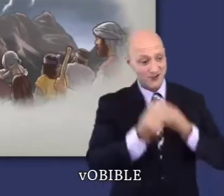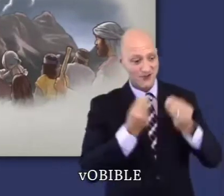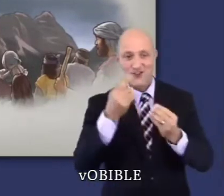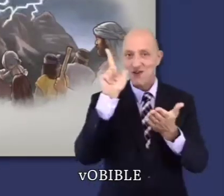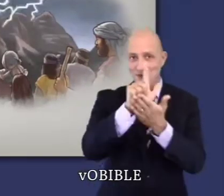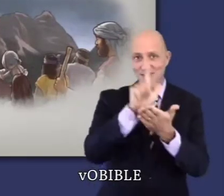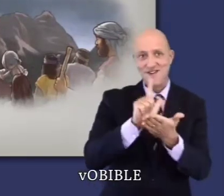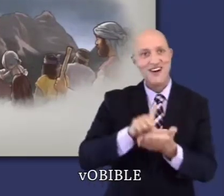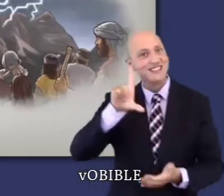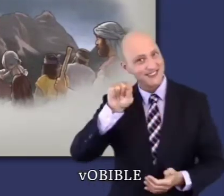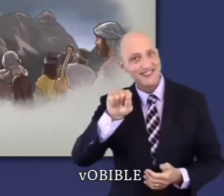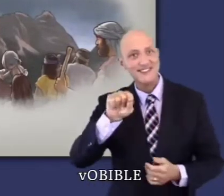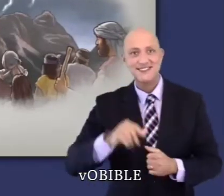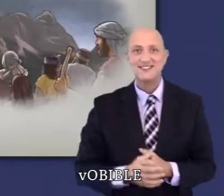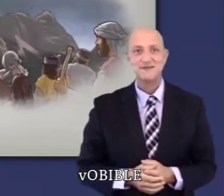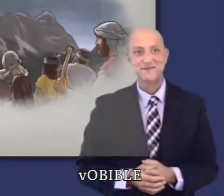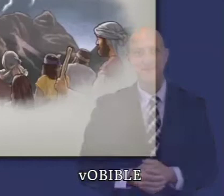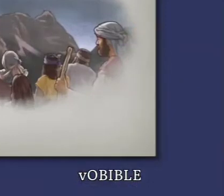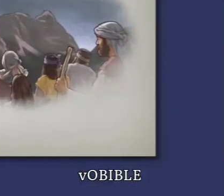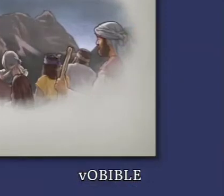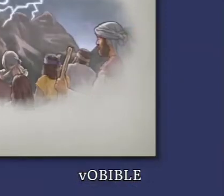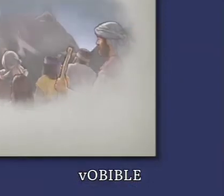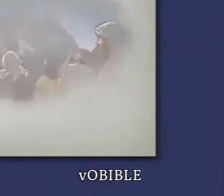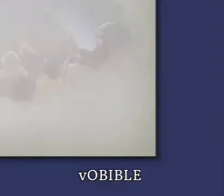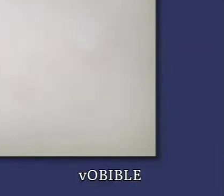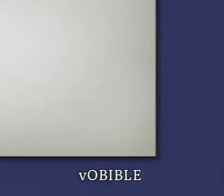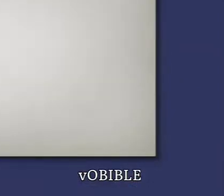il voit des éclairs et de la fumée qui s'élèvent du mont Sinaï.